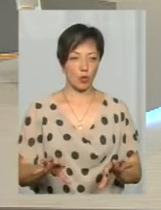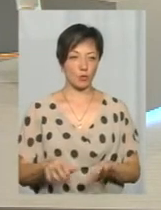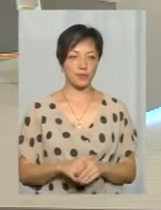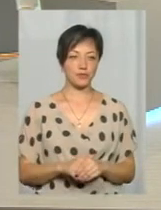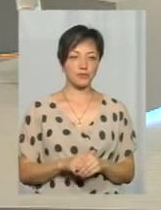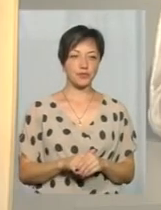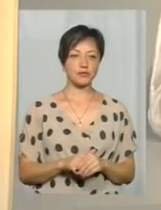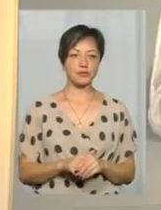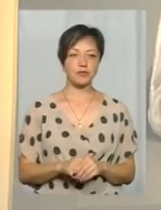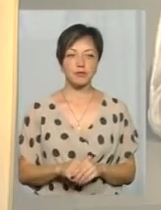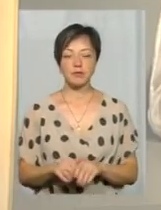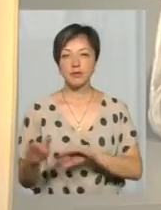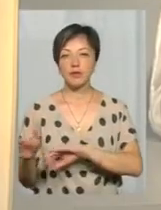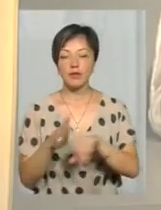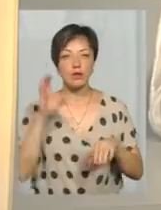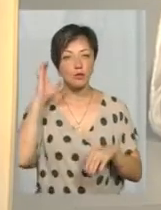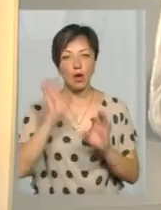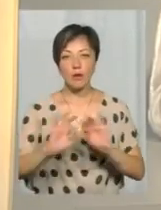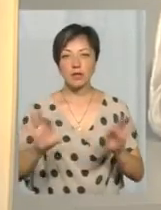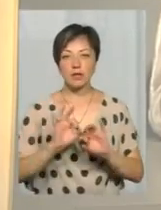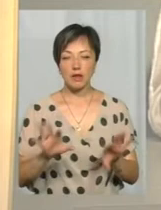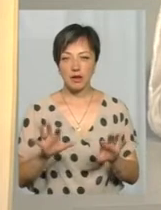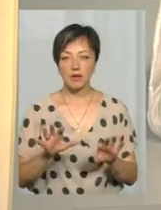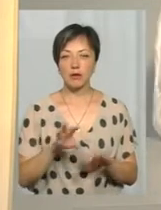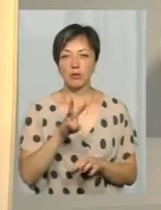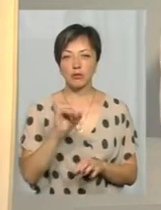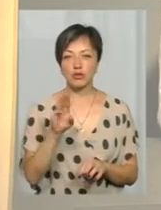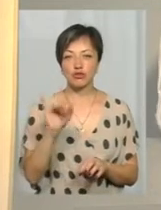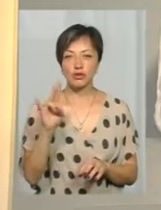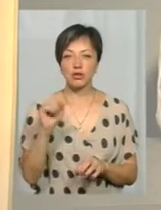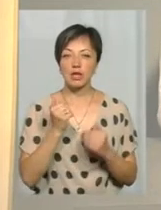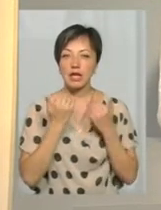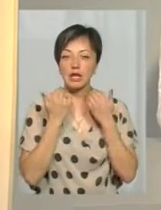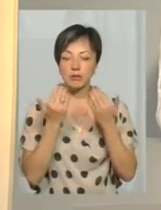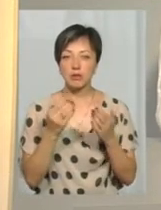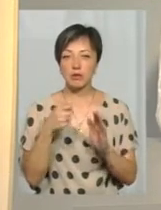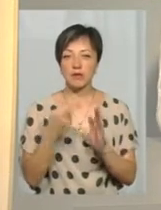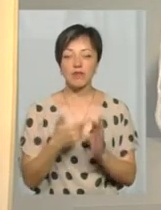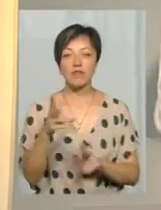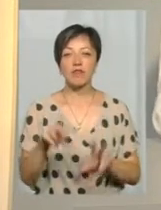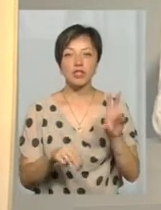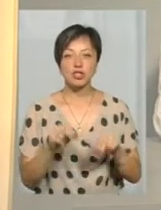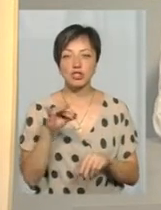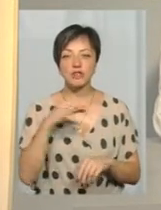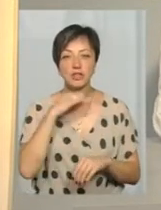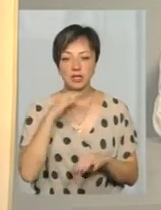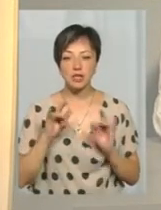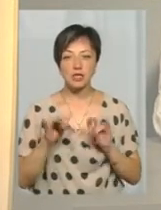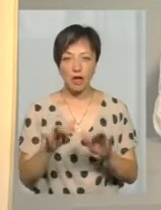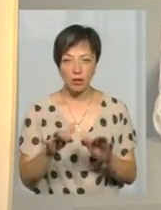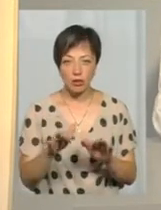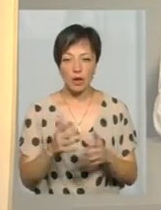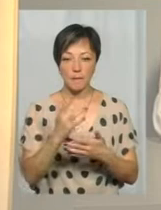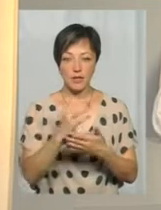І до дзвінка ми слухали коментар приватного перевізника Мішина, і я запитувала, як ви вважаєте, чи вистачає отих заходів, які він